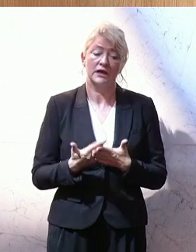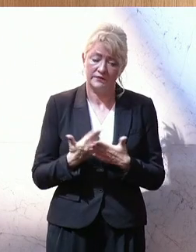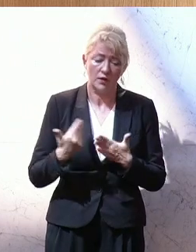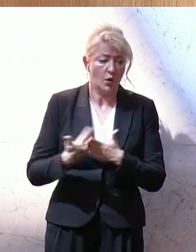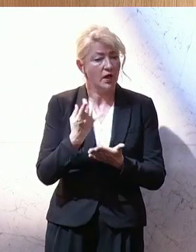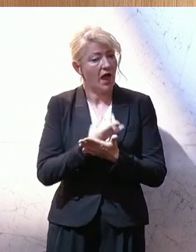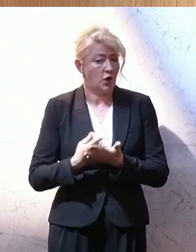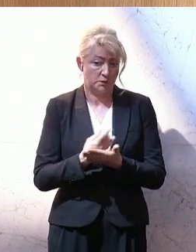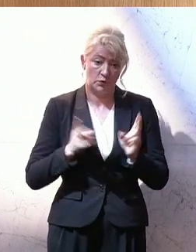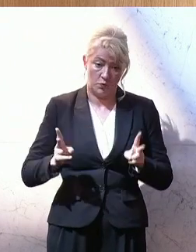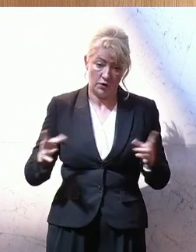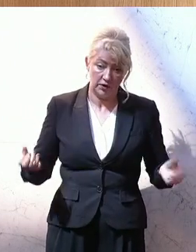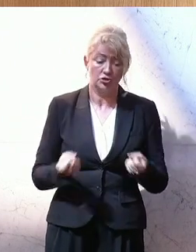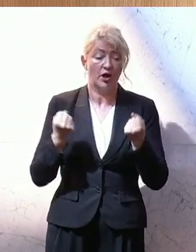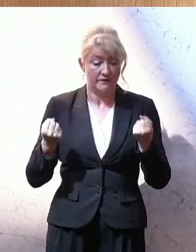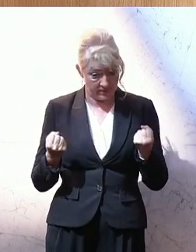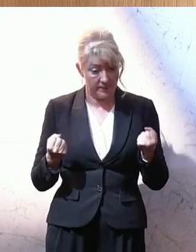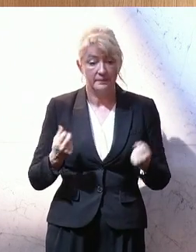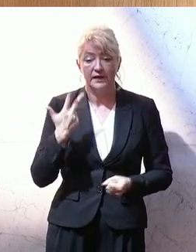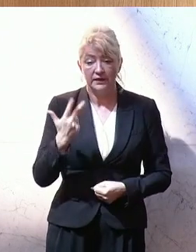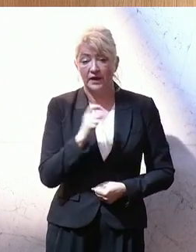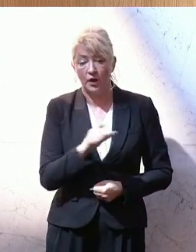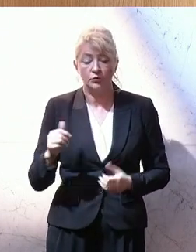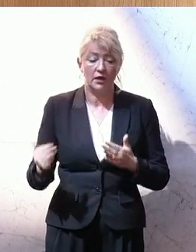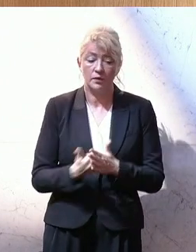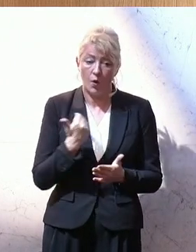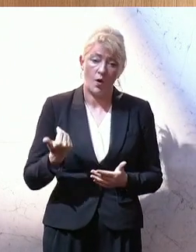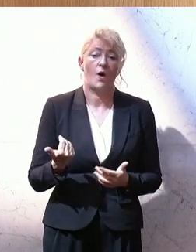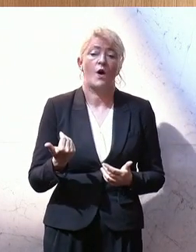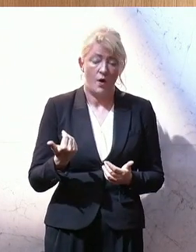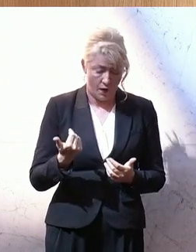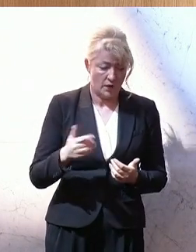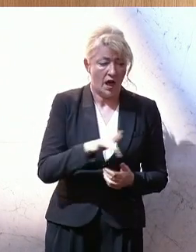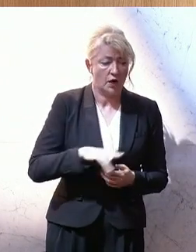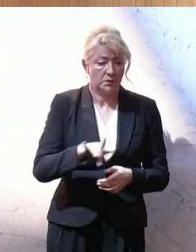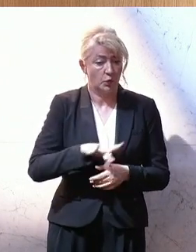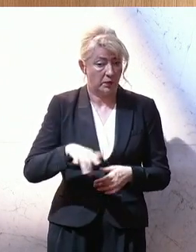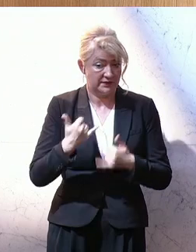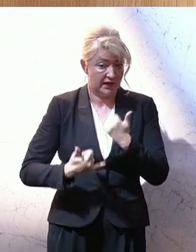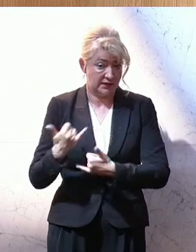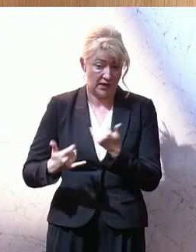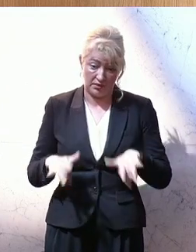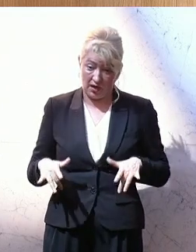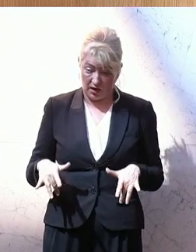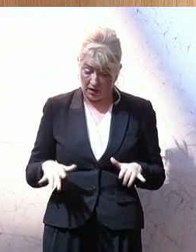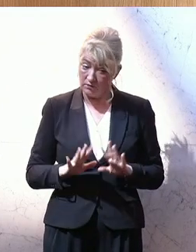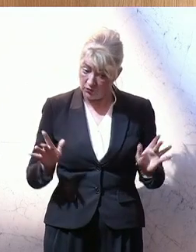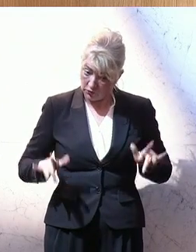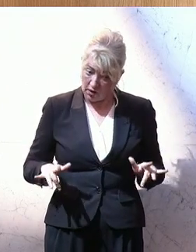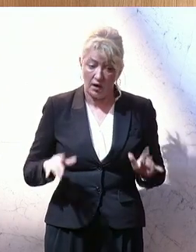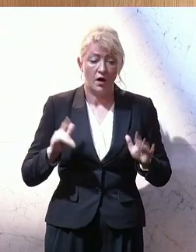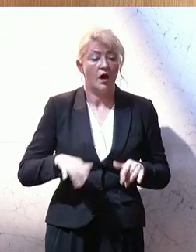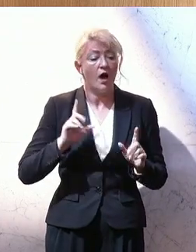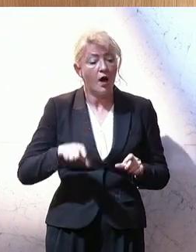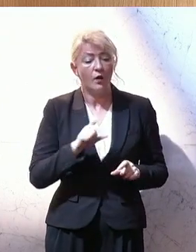Ausbildungsmöglichkeiten geschaffen und 300 neue Ausbildungsplätze pro Jahr jetzt schon ermöglicht. Und die Kampagne Klasse